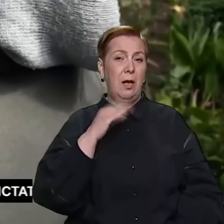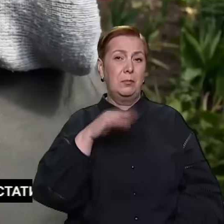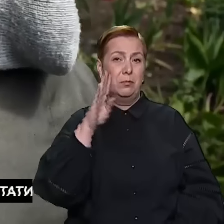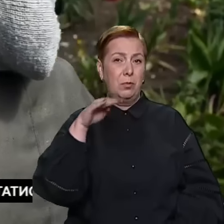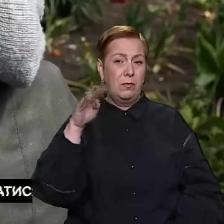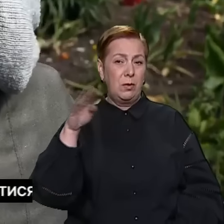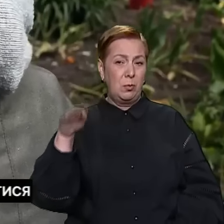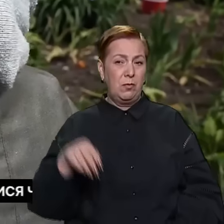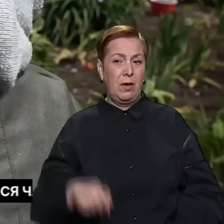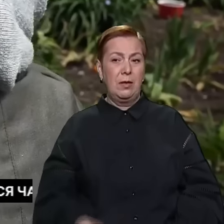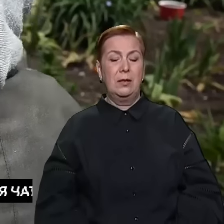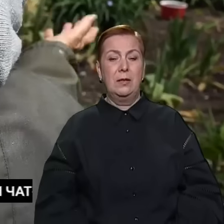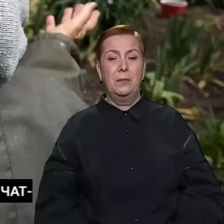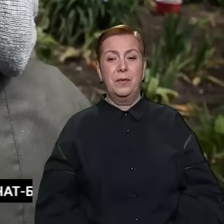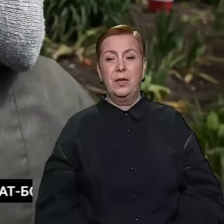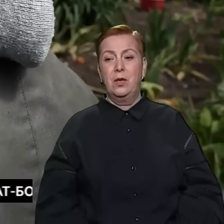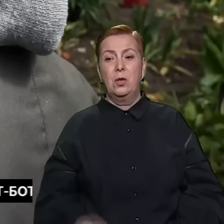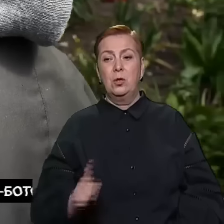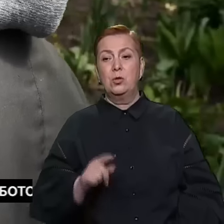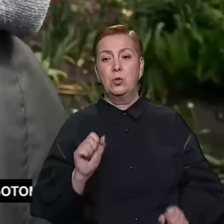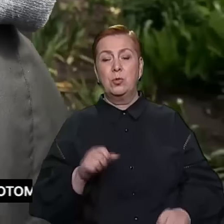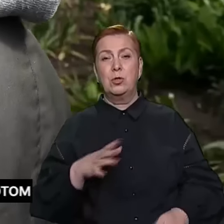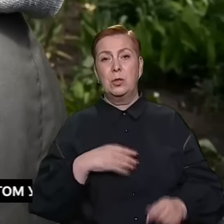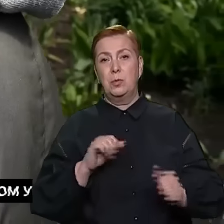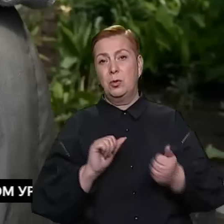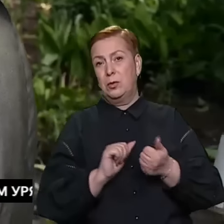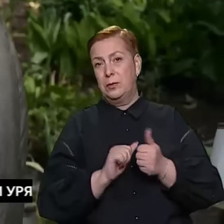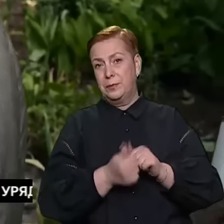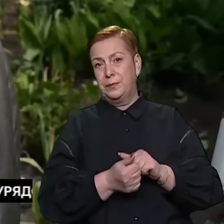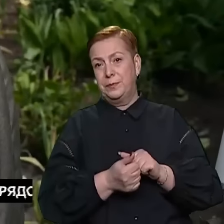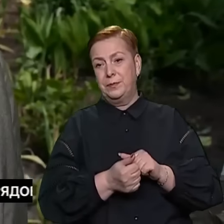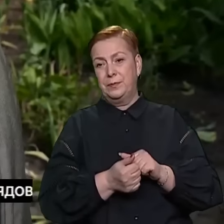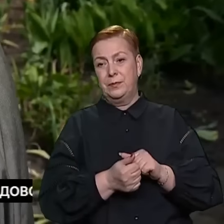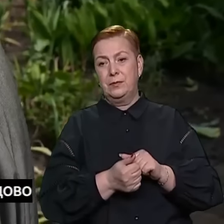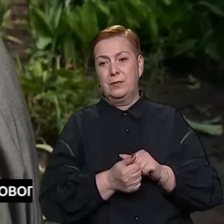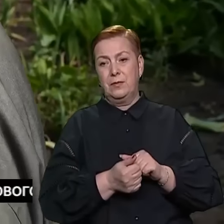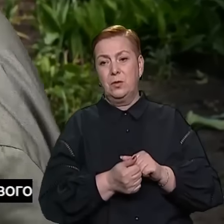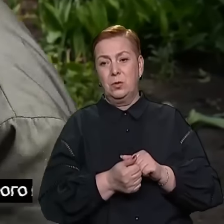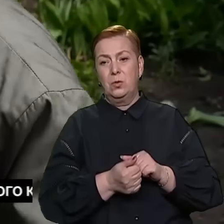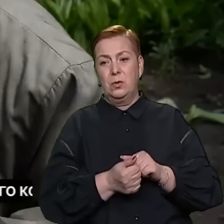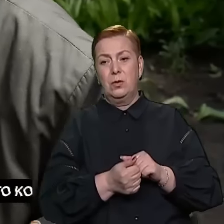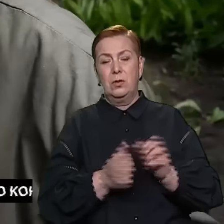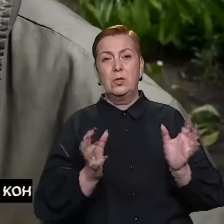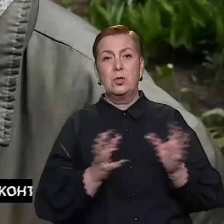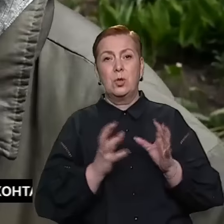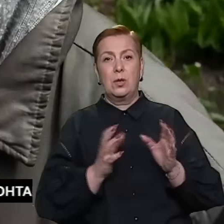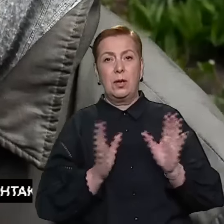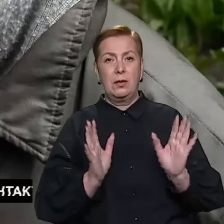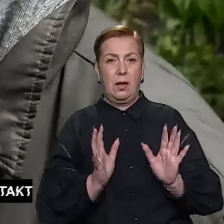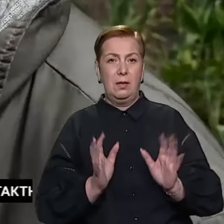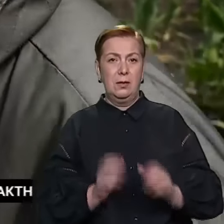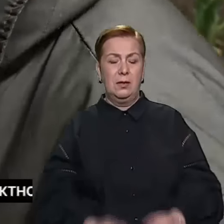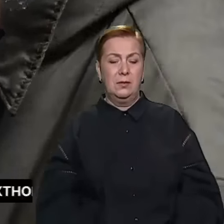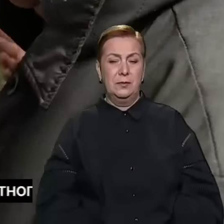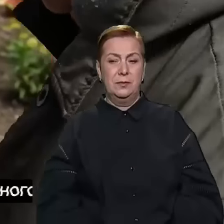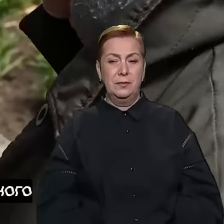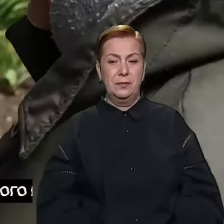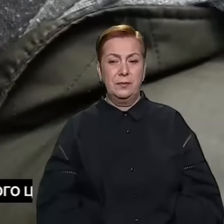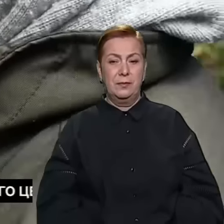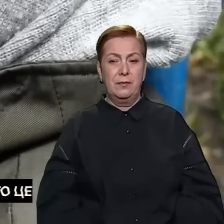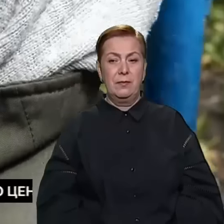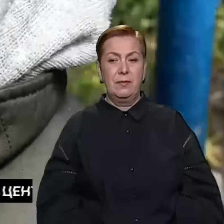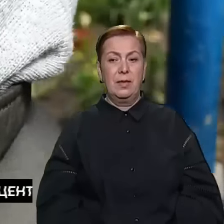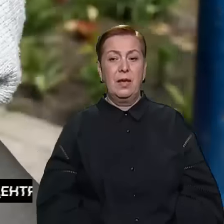прифарбували, що можна було, як можна було, так і зберігали. ми